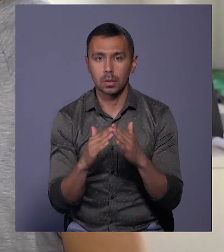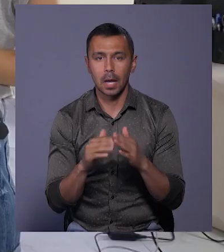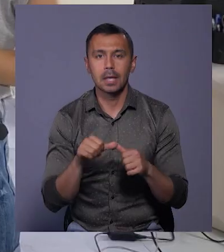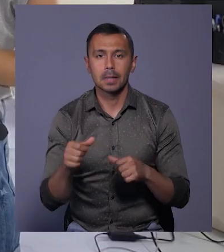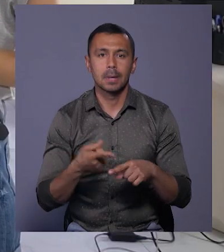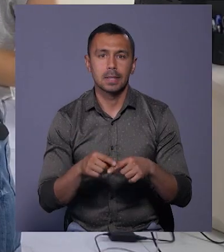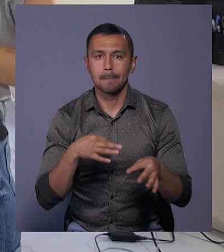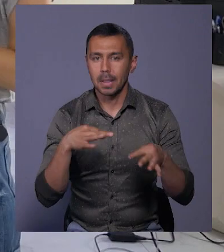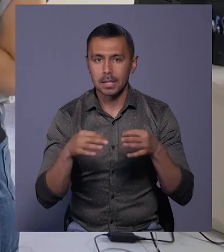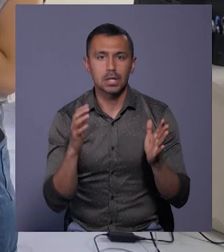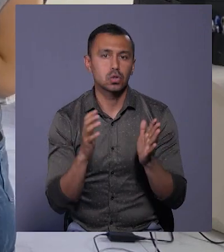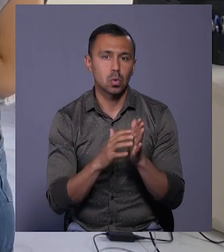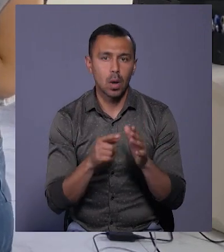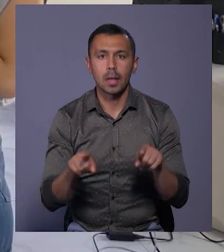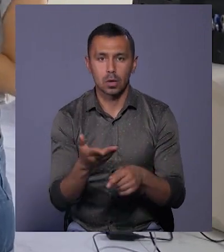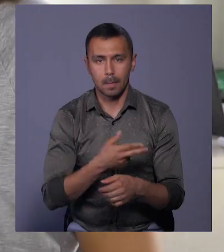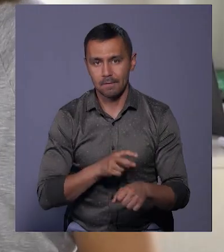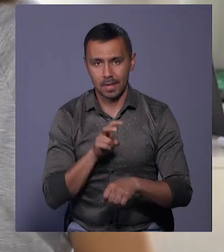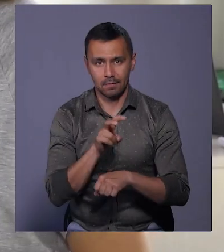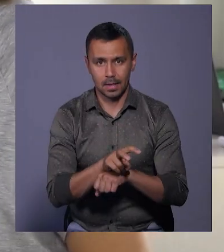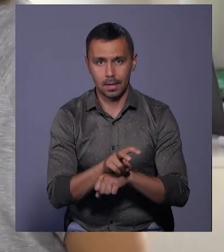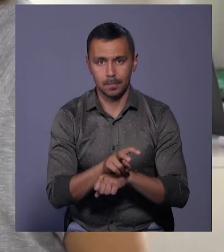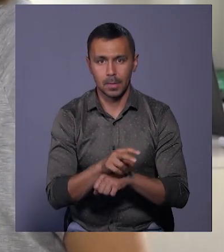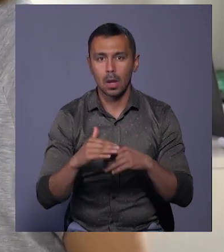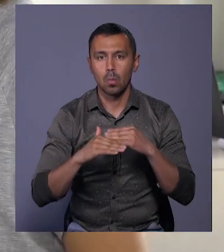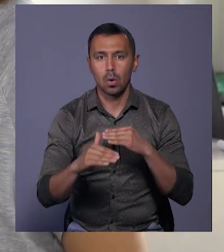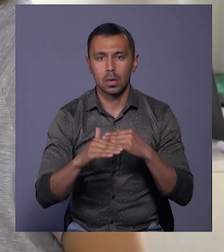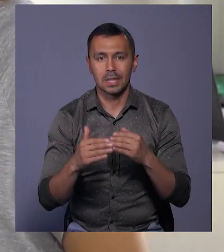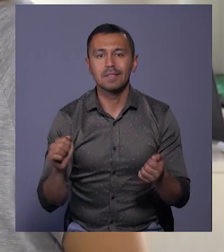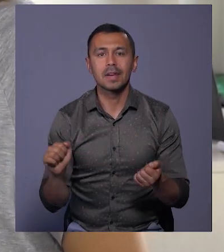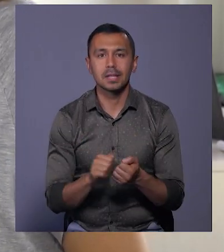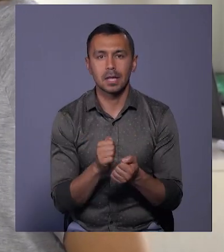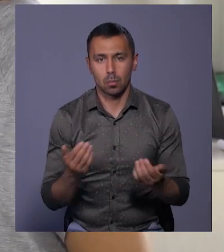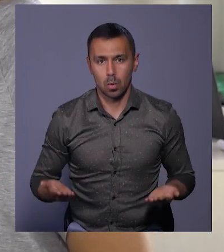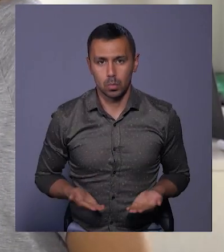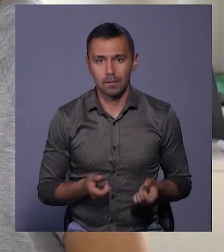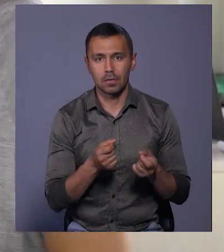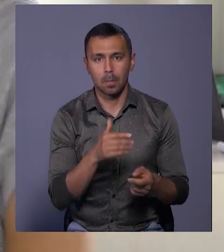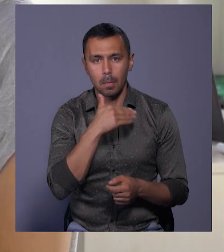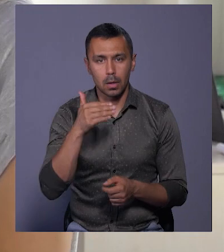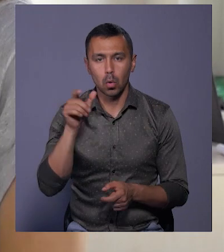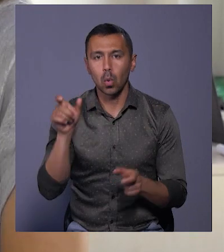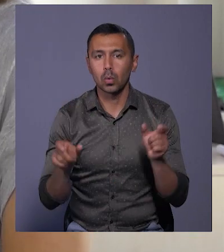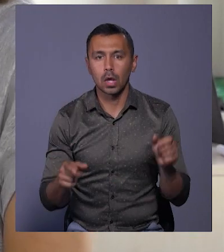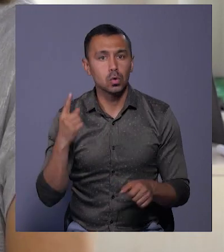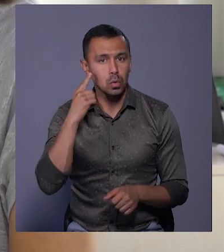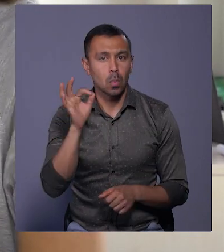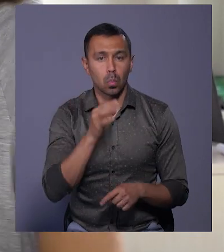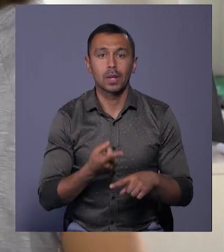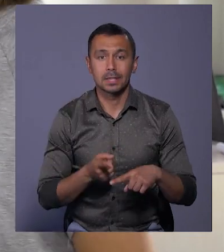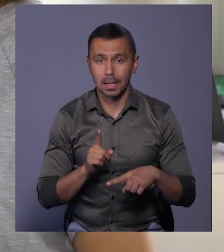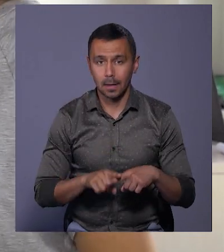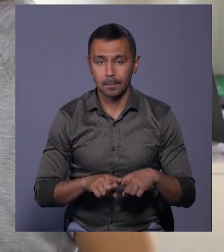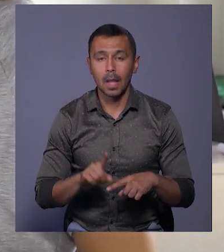саме це пластик, скло. Також ми відвідаємо полігон твердих побудових відходів, тому що багато хмельничан чули про нього,